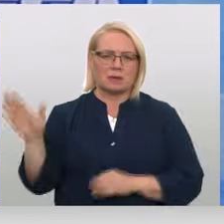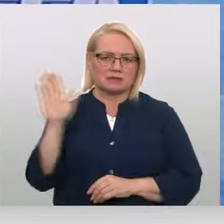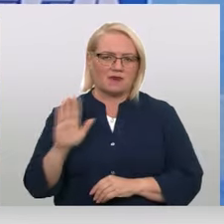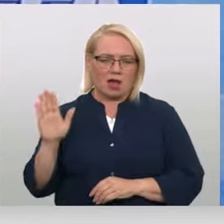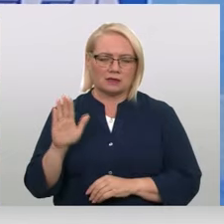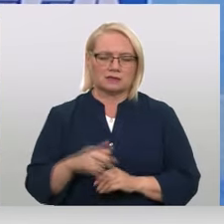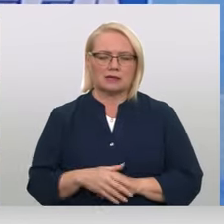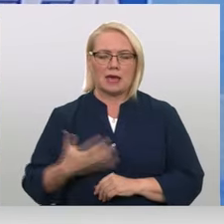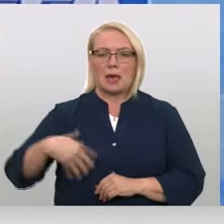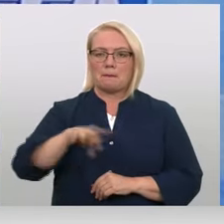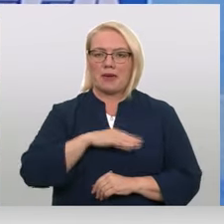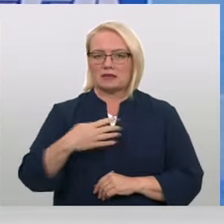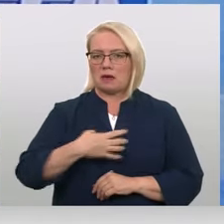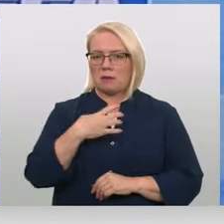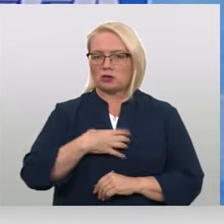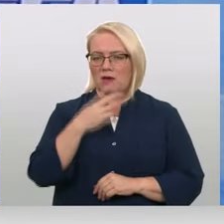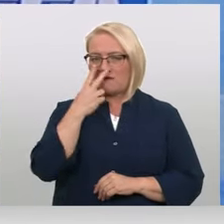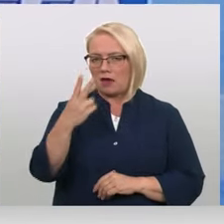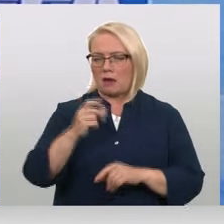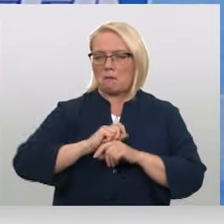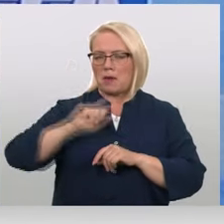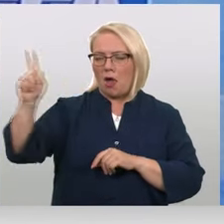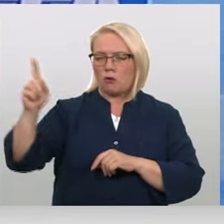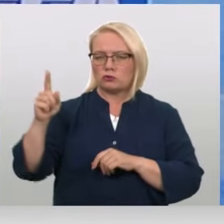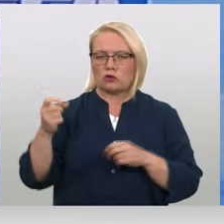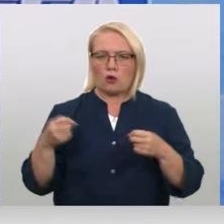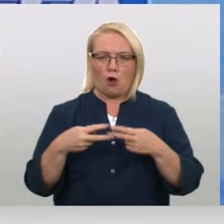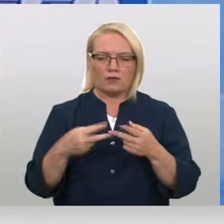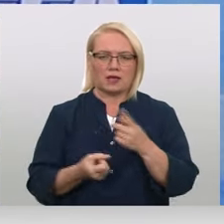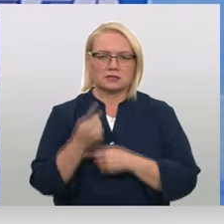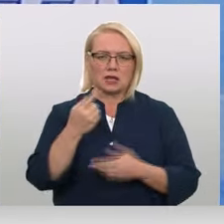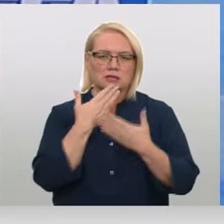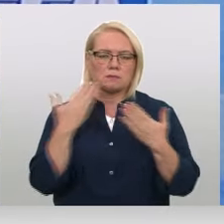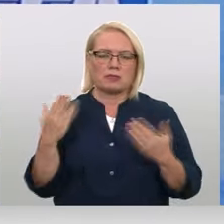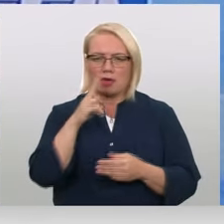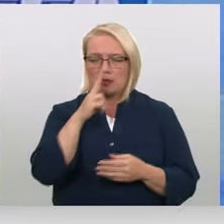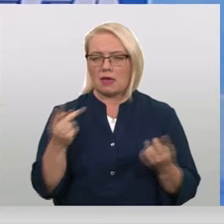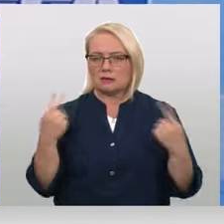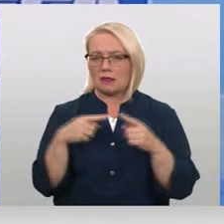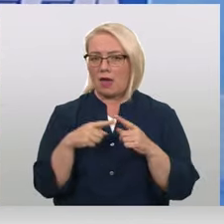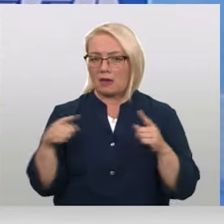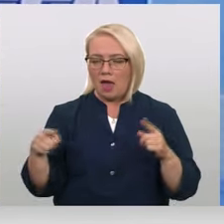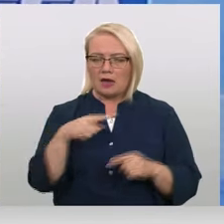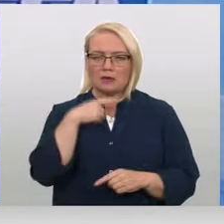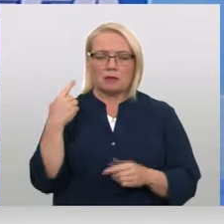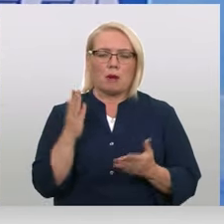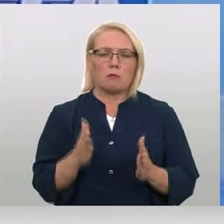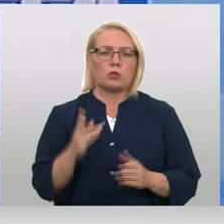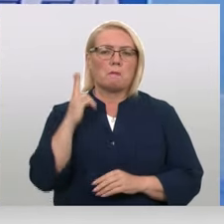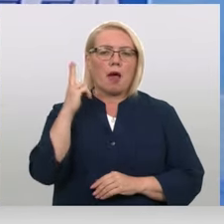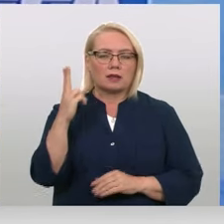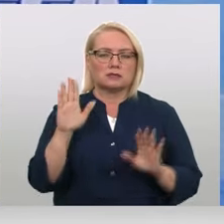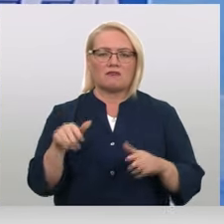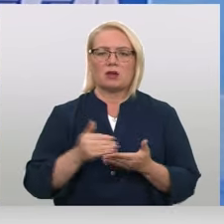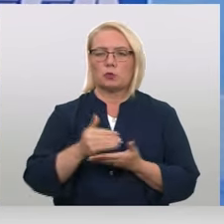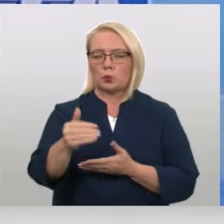Mēs ar lielām bažām vērojam pieaugošos priedzi, kas radusies pēdējās nedēļas laikā. Vēlamies būt pārliecināti, ka varam